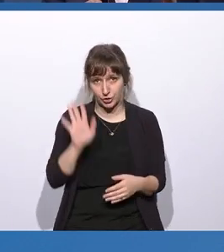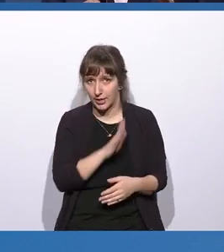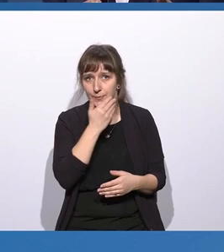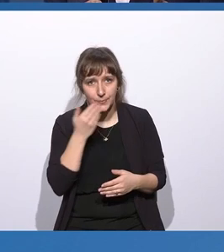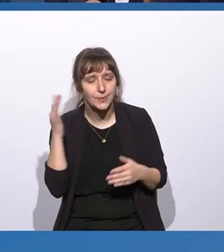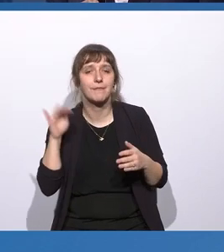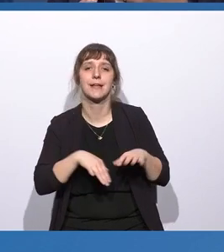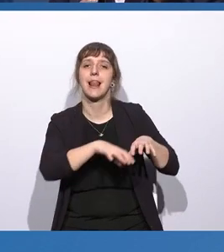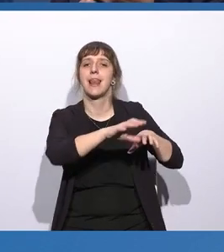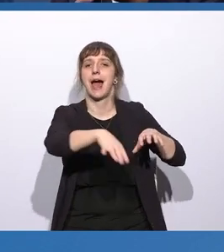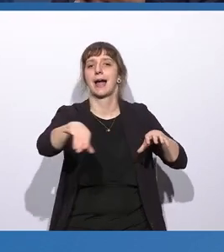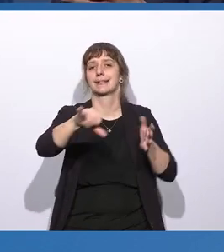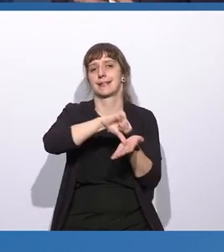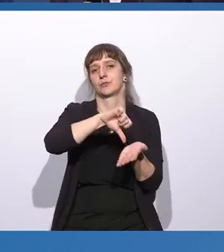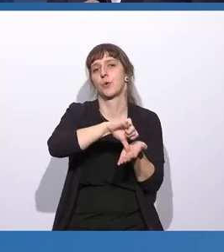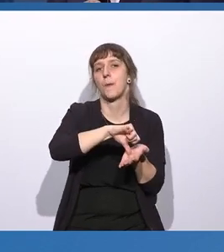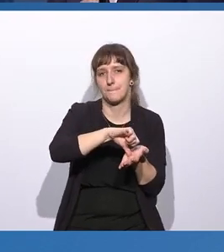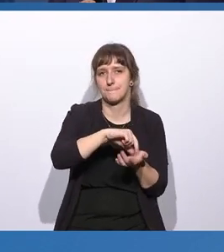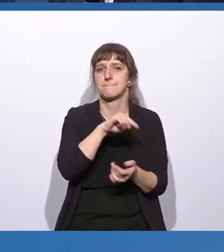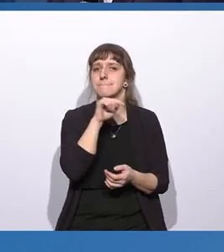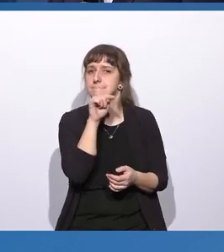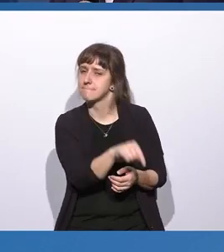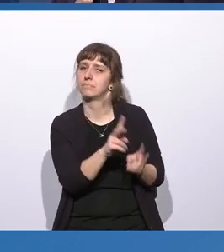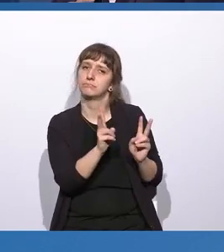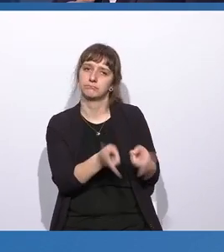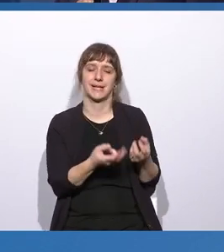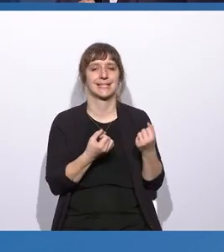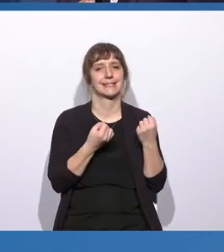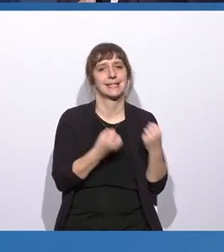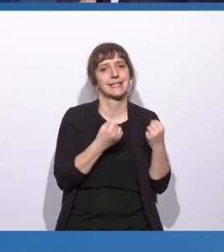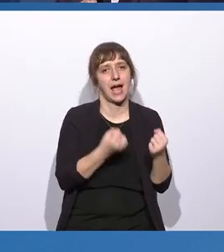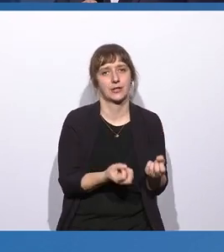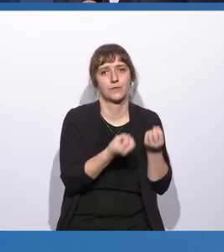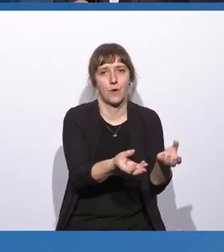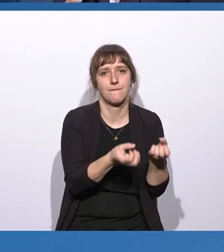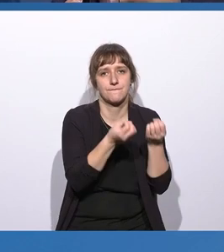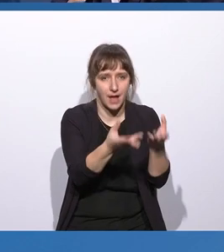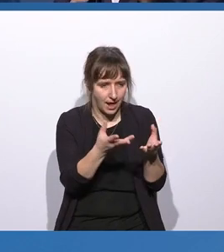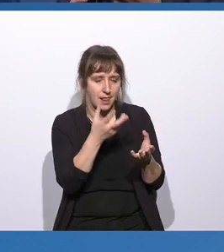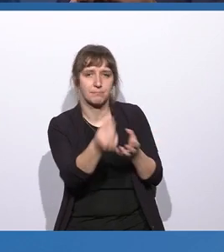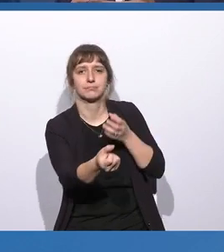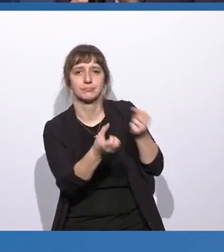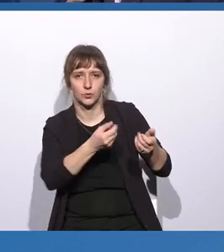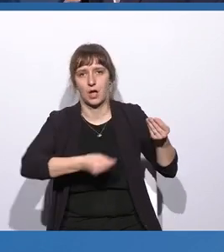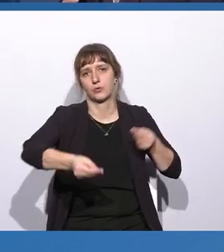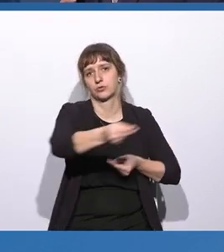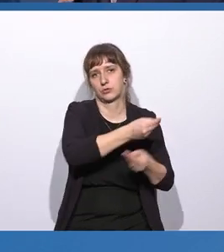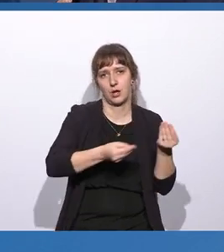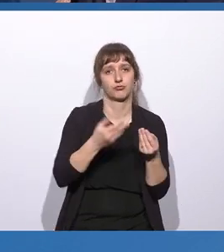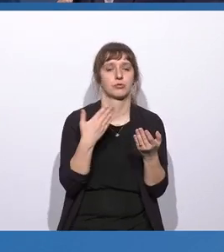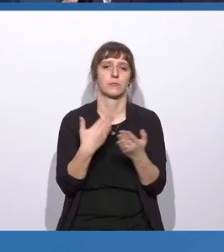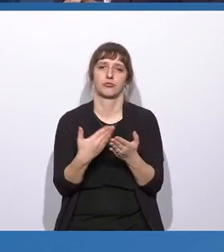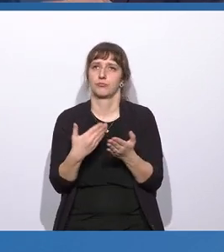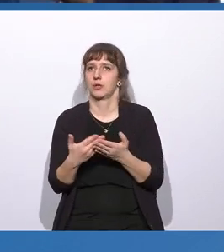Lagezentrum, in dem wirklich auch Sicherheitsvorfälle ermittelt und untereinander ausgetauscht werden. Wenn es einen Sicherheitsvorfall gibt, beispielsweise